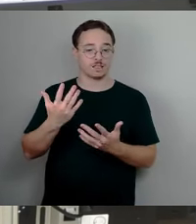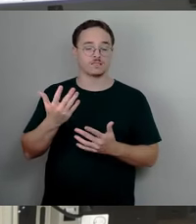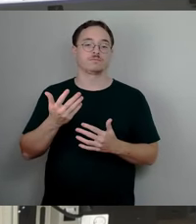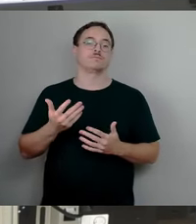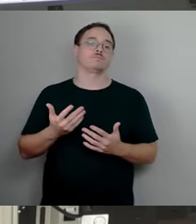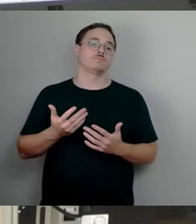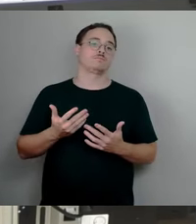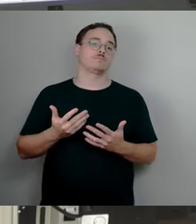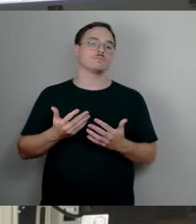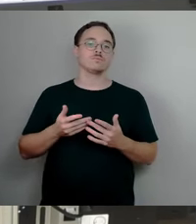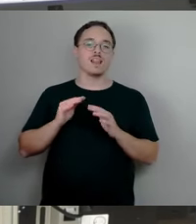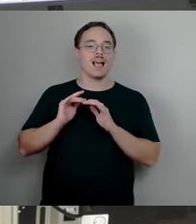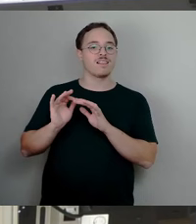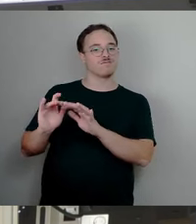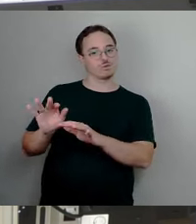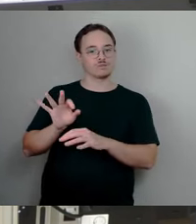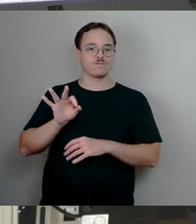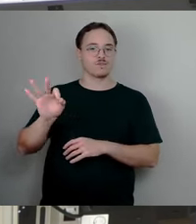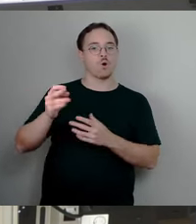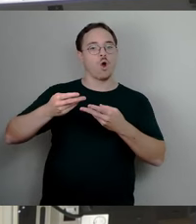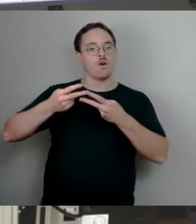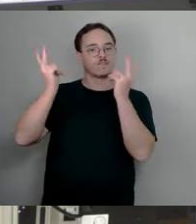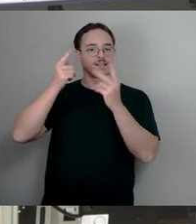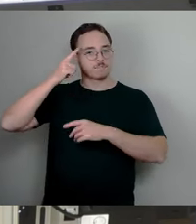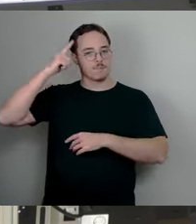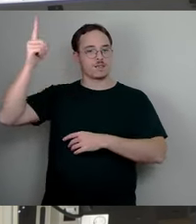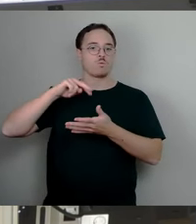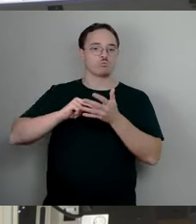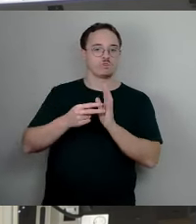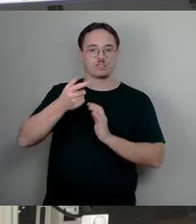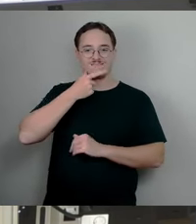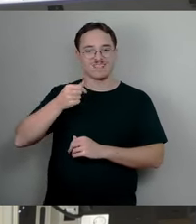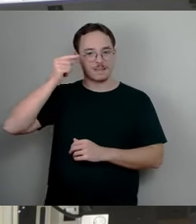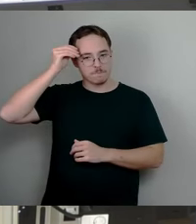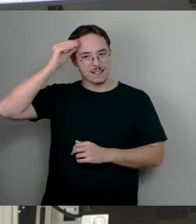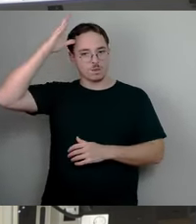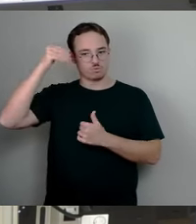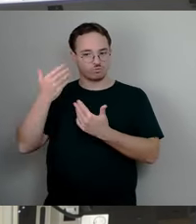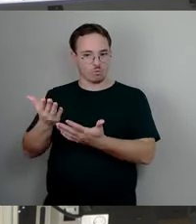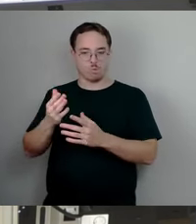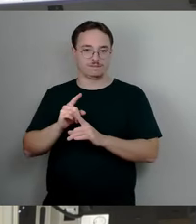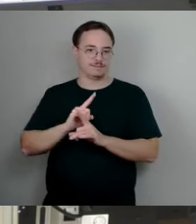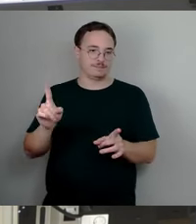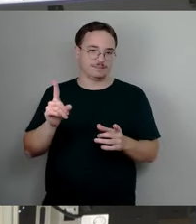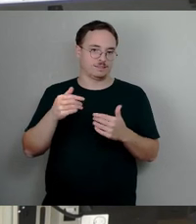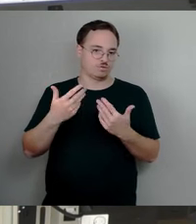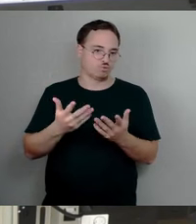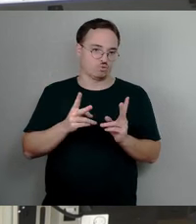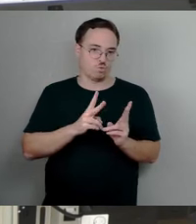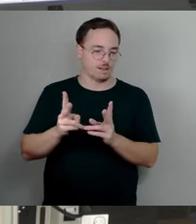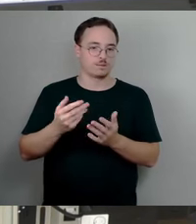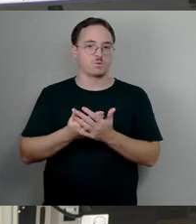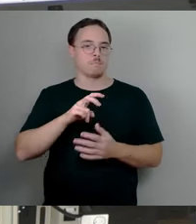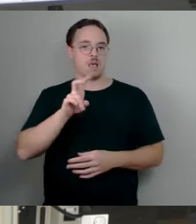ist kein eigenständiger, gemeinnütziger Zweck im Sinne von Paragraf 32. Abgabenordnung. Schon deshalb wäre es nicht statthaft,